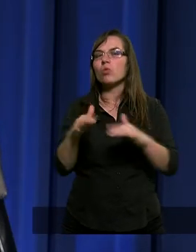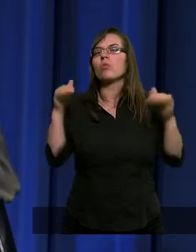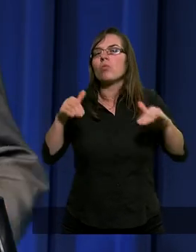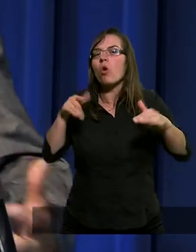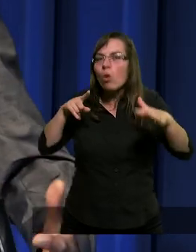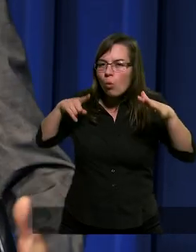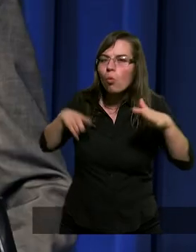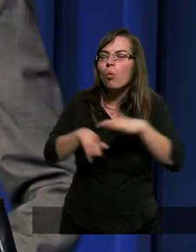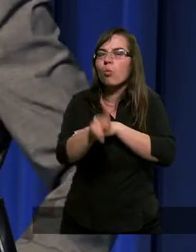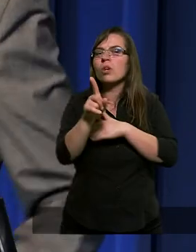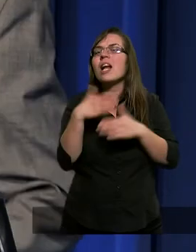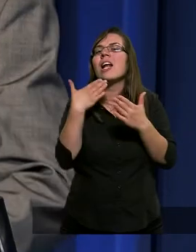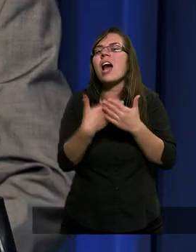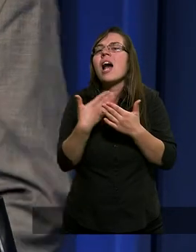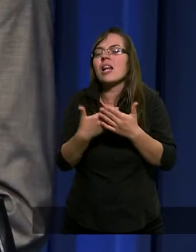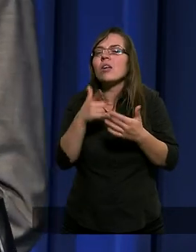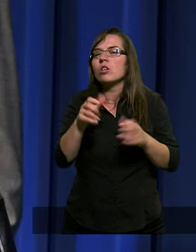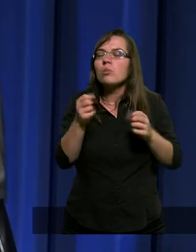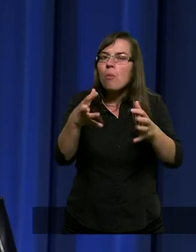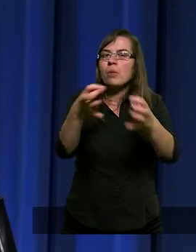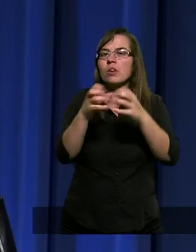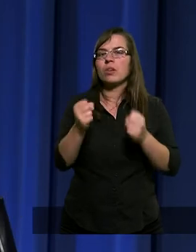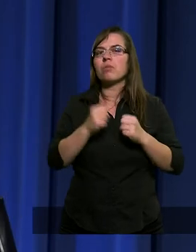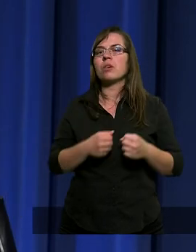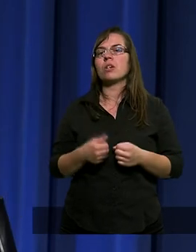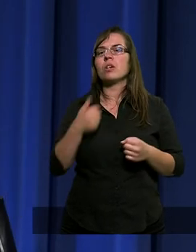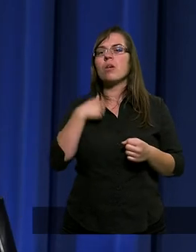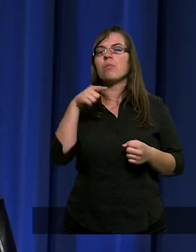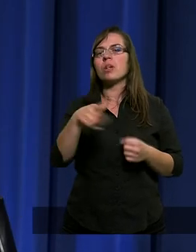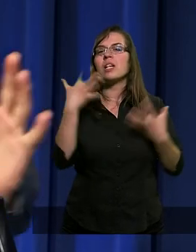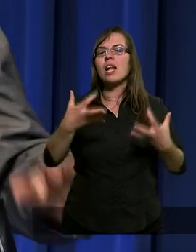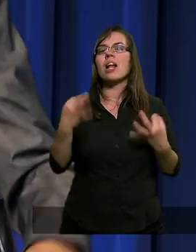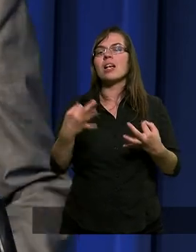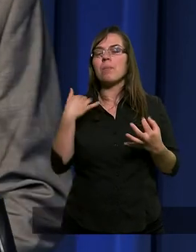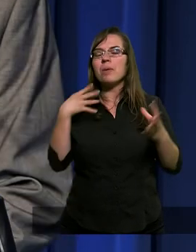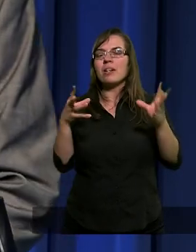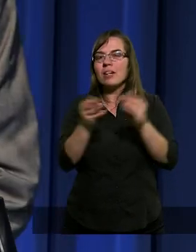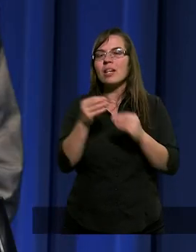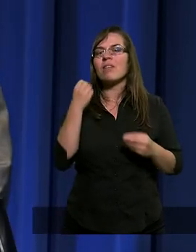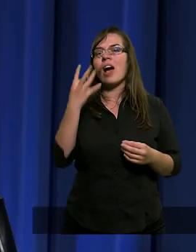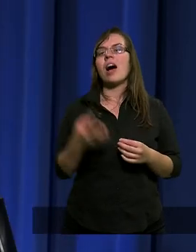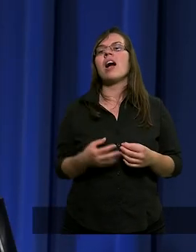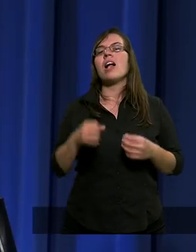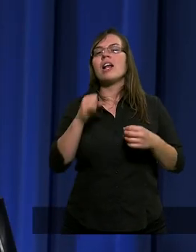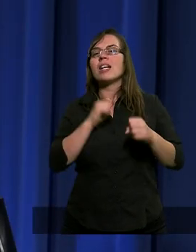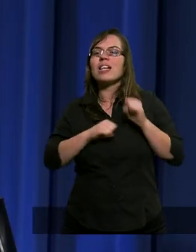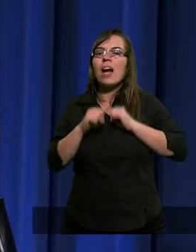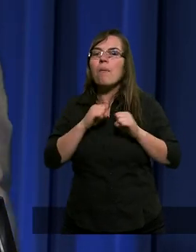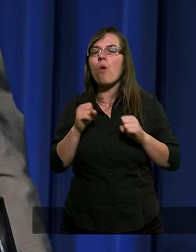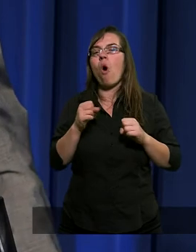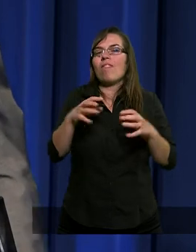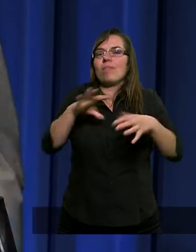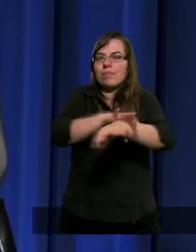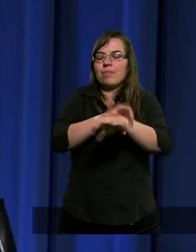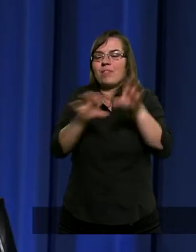uciec. Dlatego zmobilizowali się. Jeszcze raz. I tam jest opisane, że skrympowali